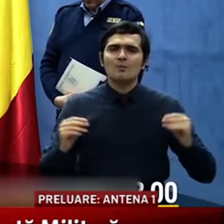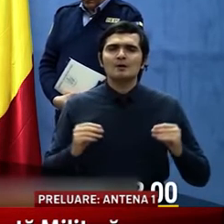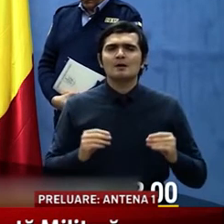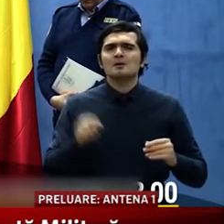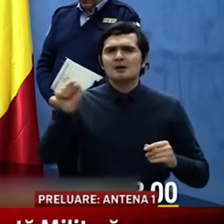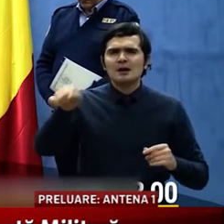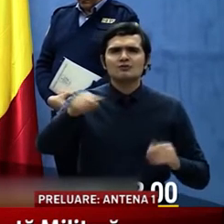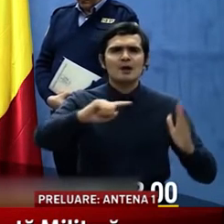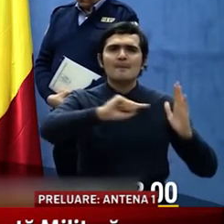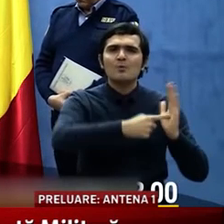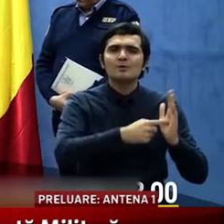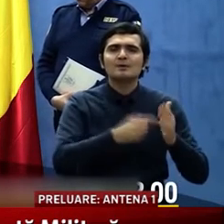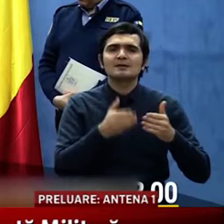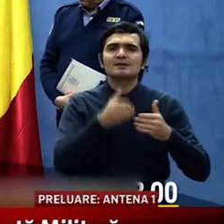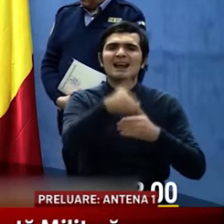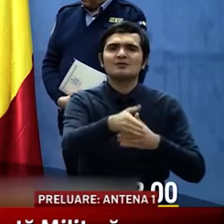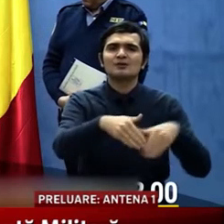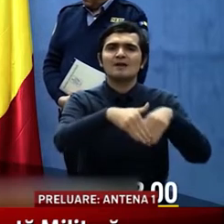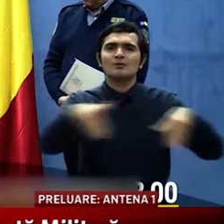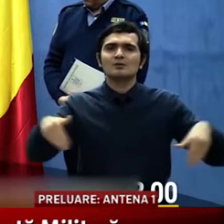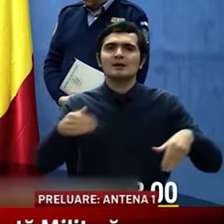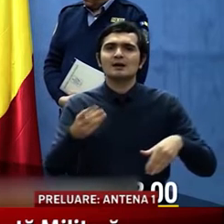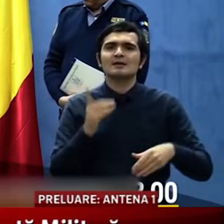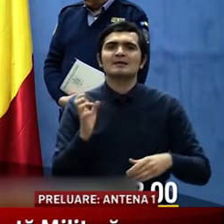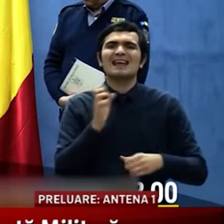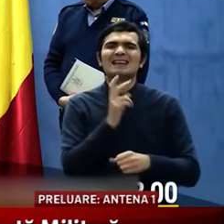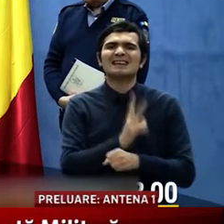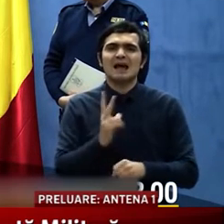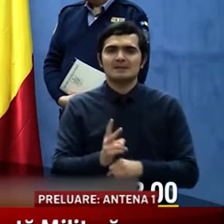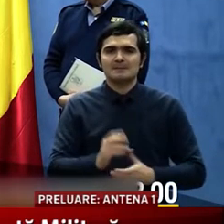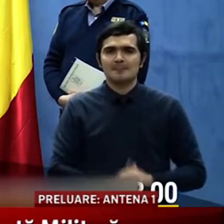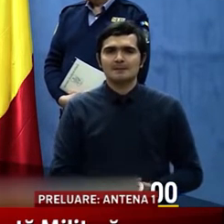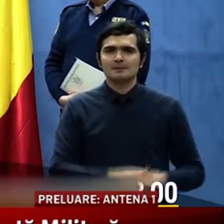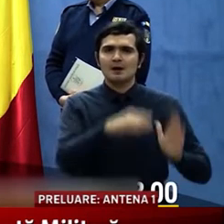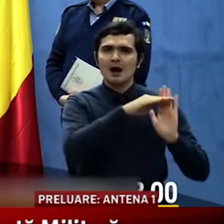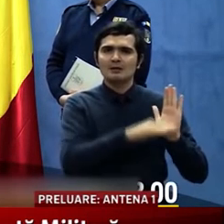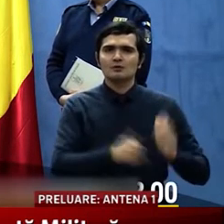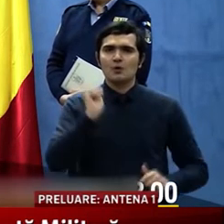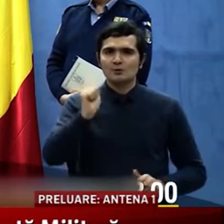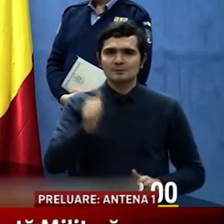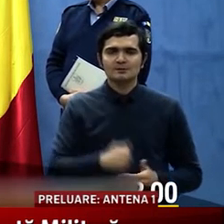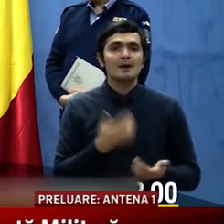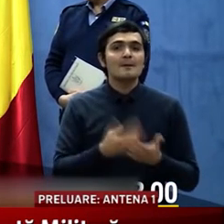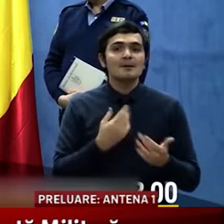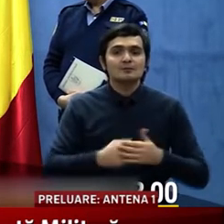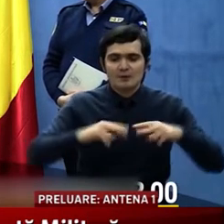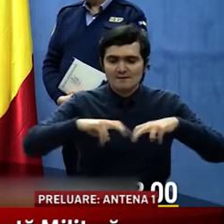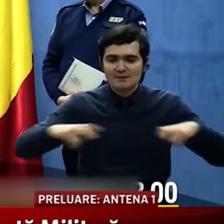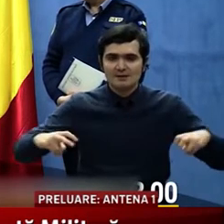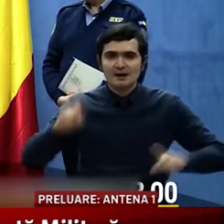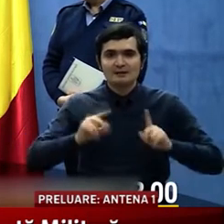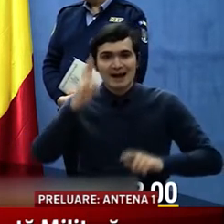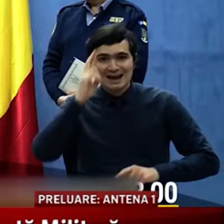punctele de trecere a Frontierei de Stat. Articolul 11 Pentru verificarea respectării